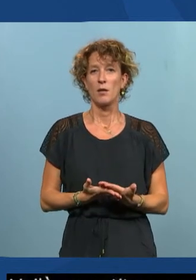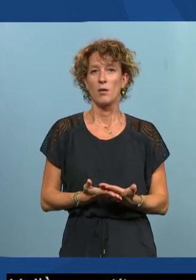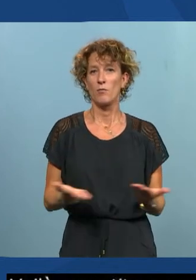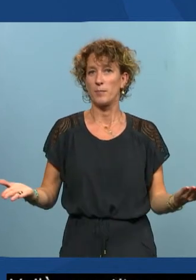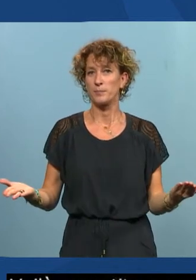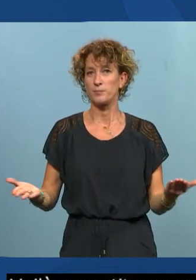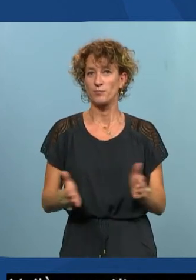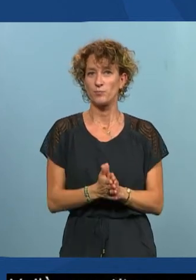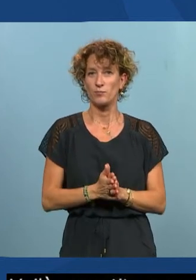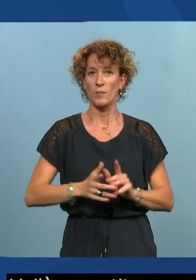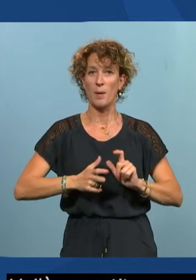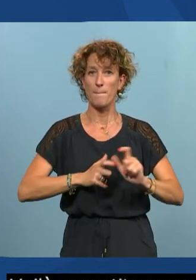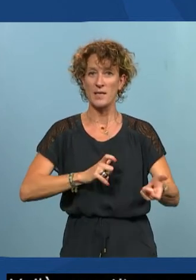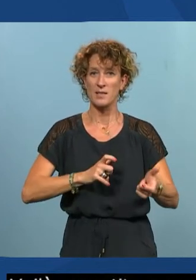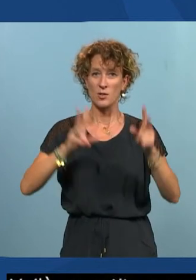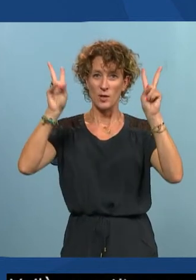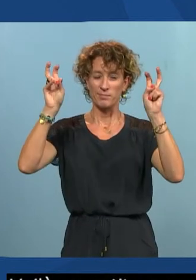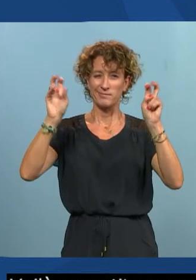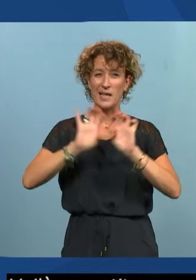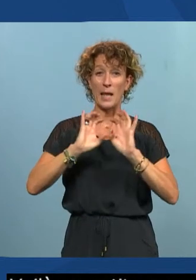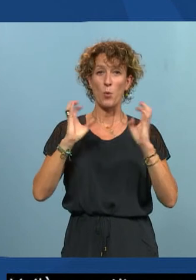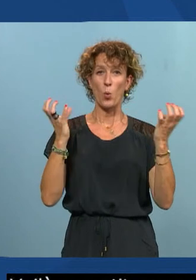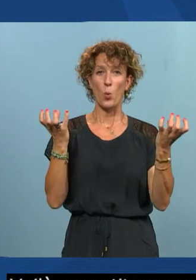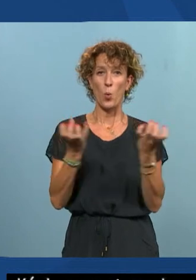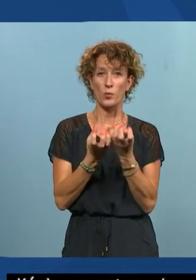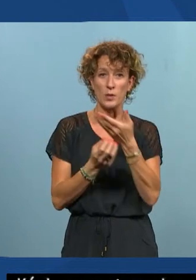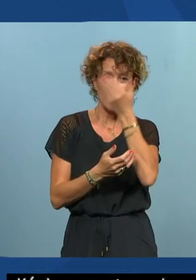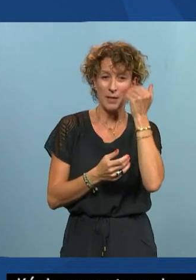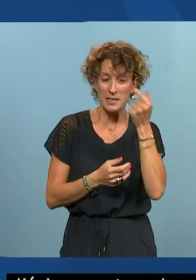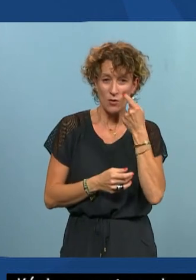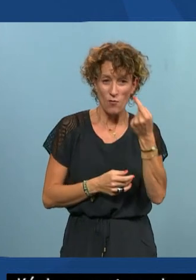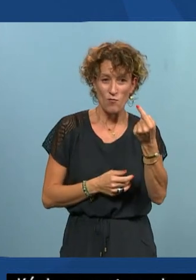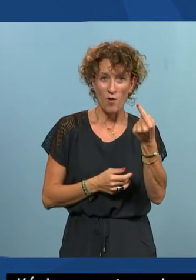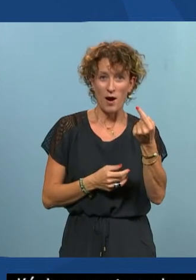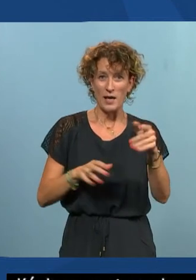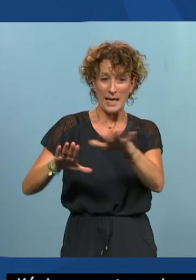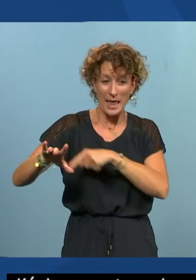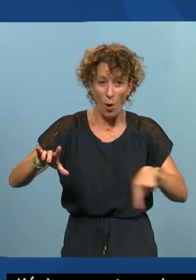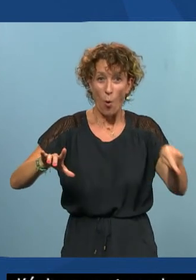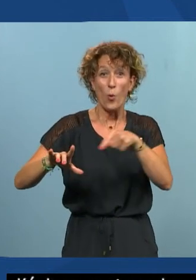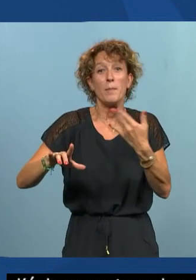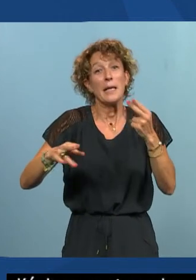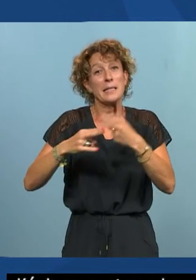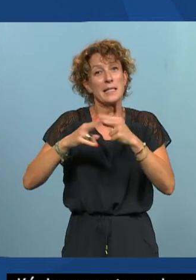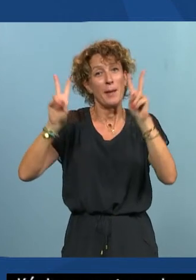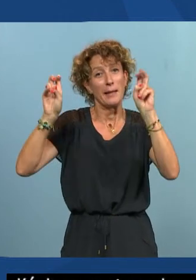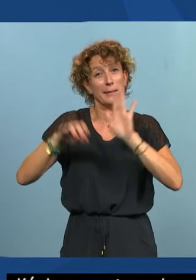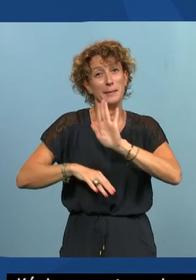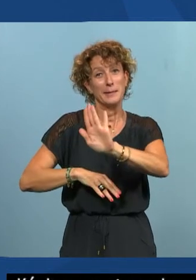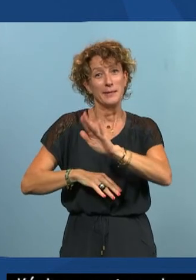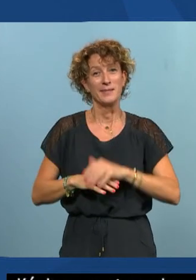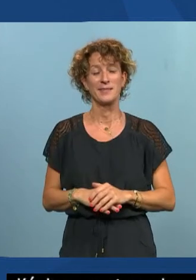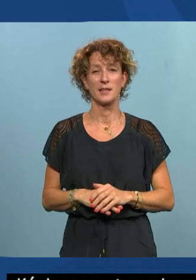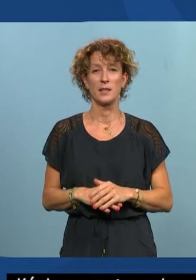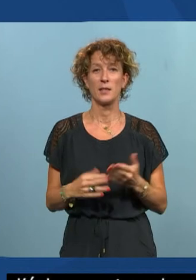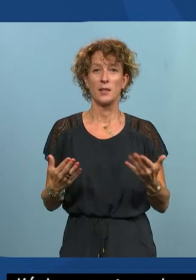voilà on passe à ce qu'on appelle la table ronde alors je sais pas si ça se voit que la table va être ronde mais en tout cas c'est comme ça que ça s'appelle maintenant table